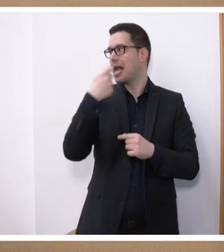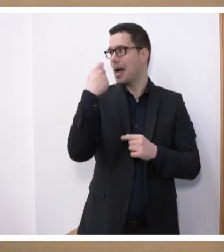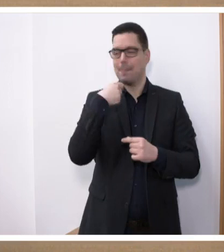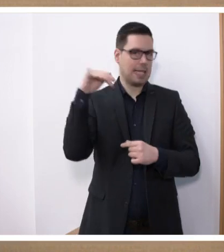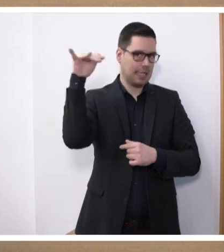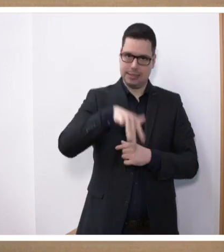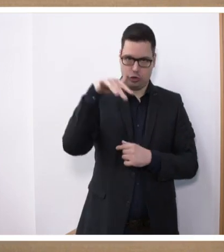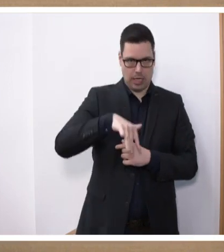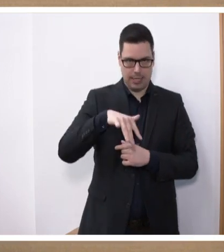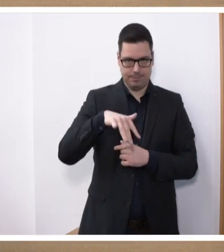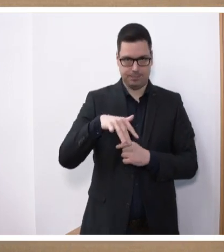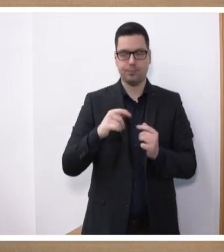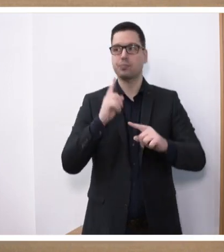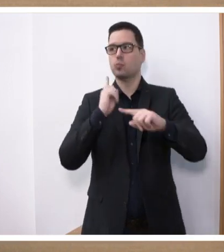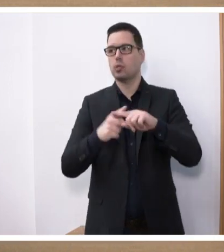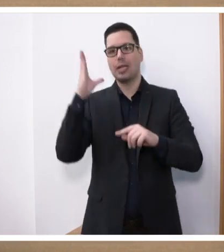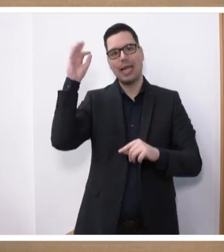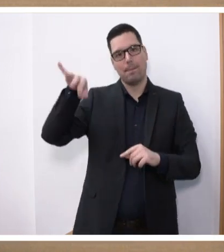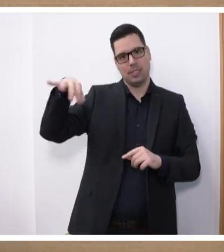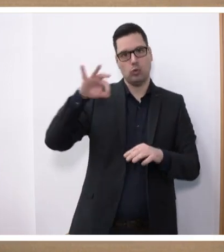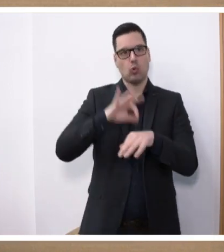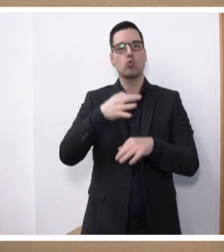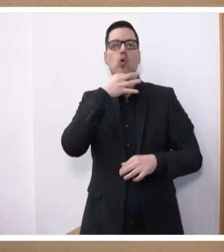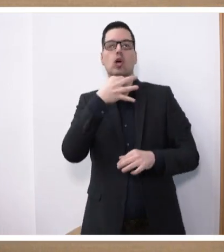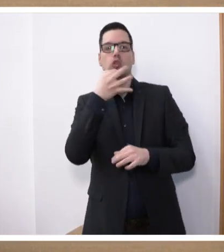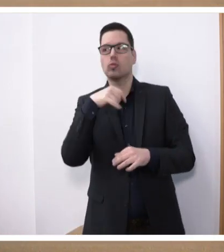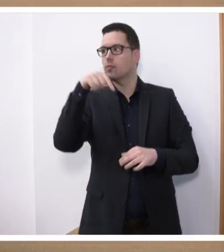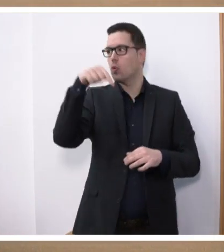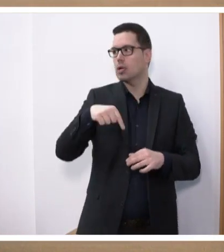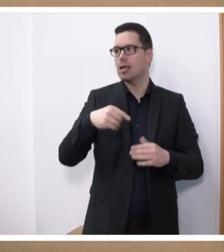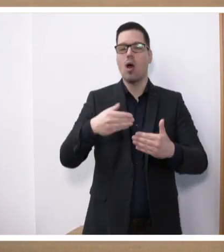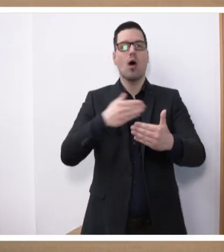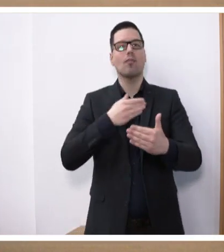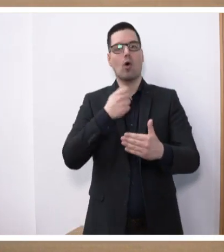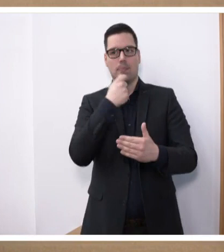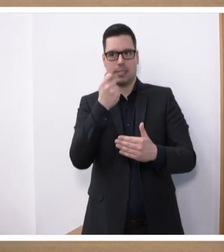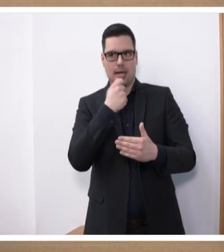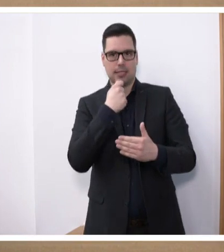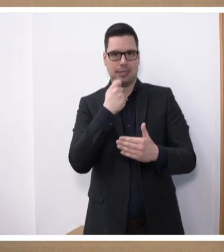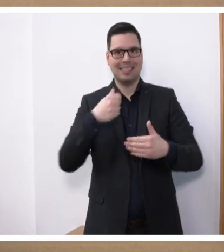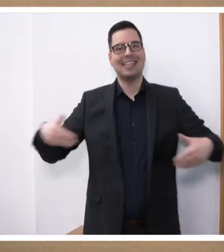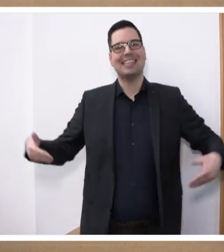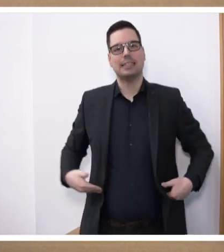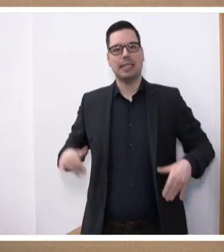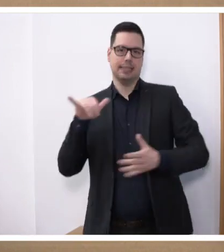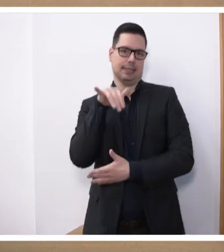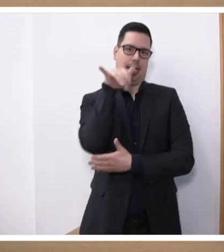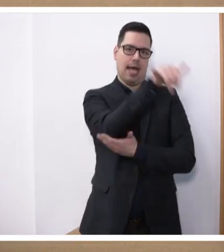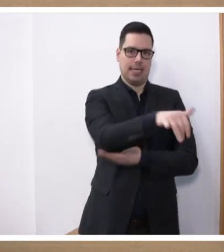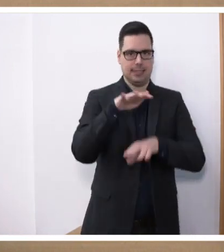und Herr Minister Dr. Jung ist für den heutigen Vormittag aufgrund einer Dienstreise entschuldigt.